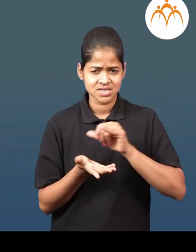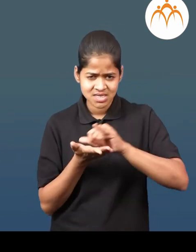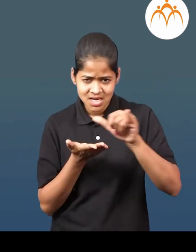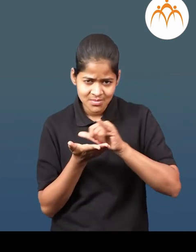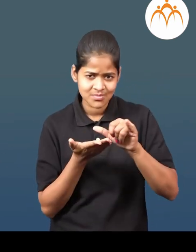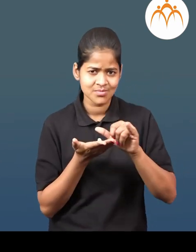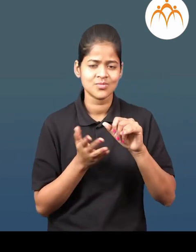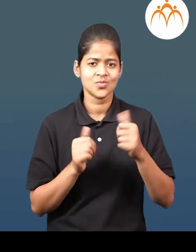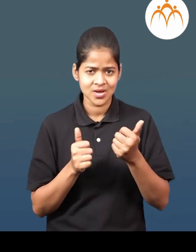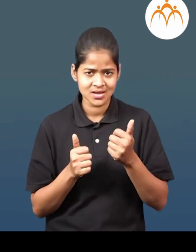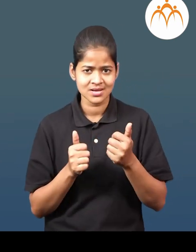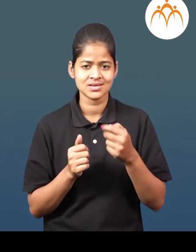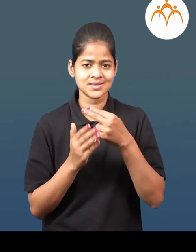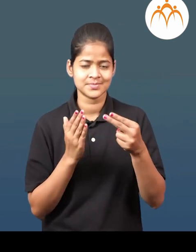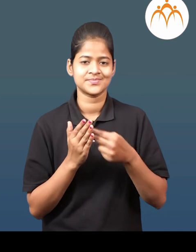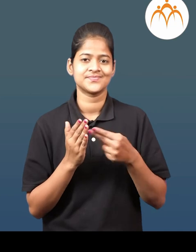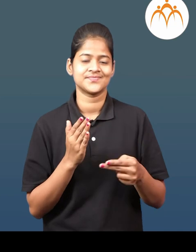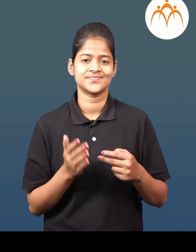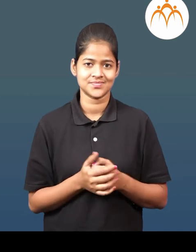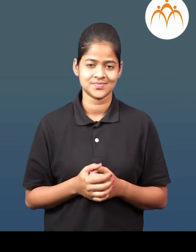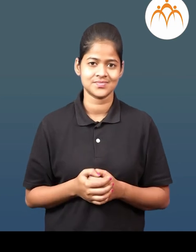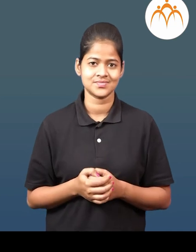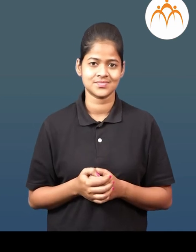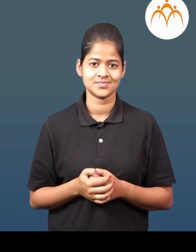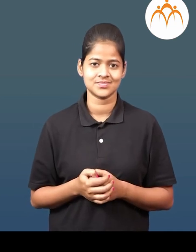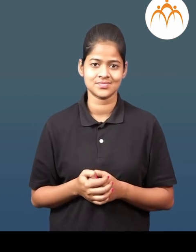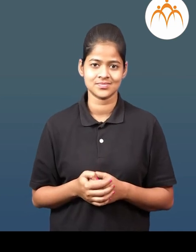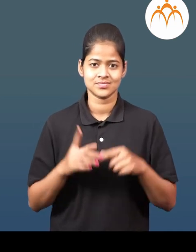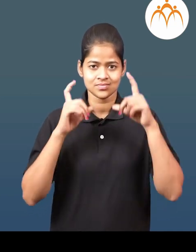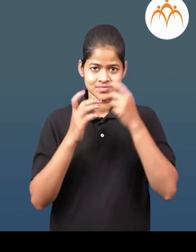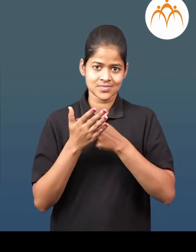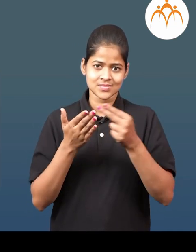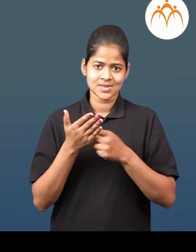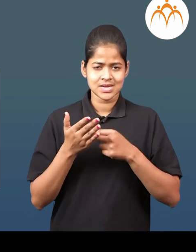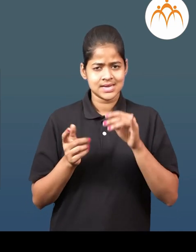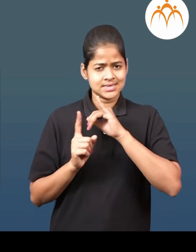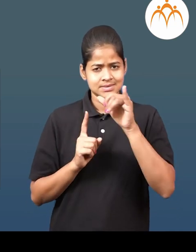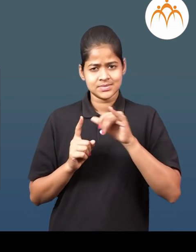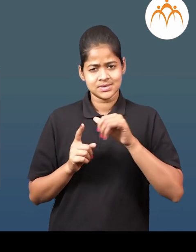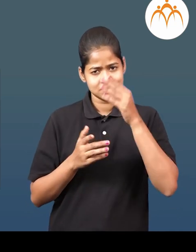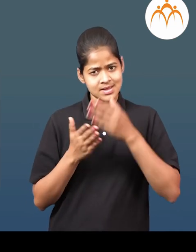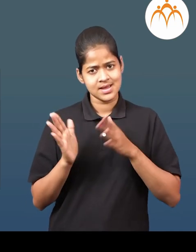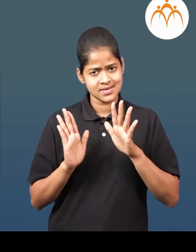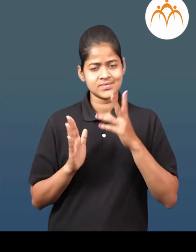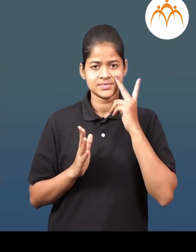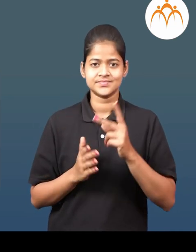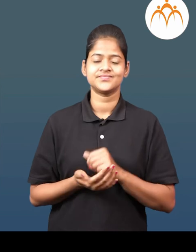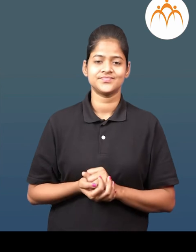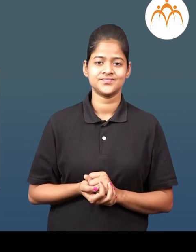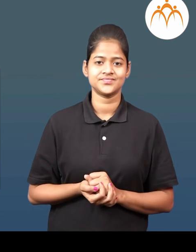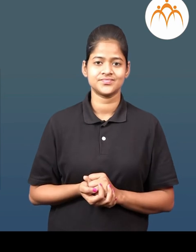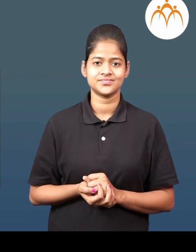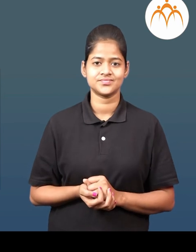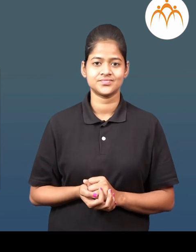सममित असलेल्या वस्तुन ची यादी करा 7. या आक्रुत्या सममित आहेत का